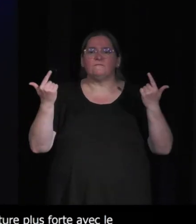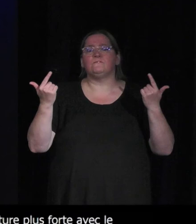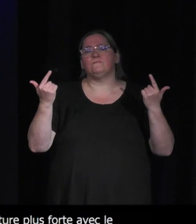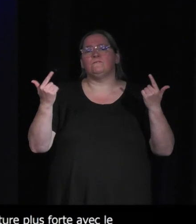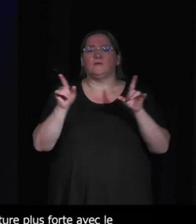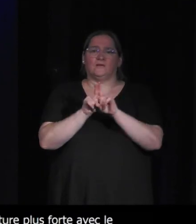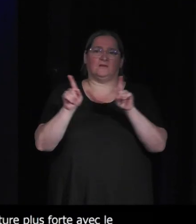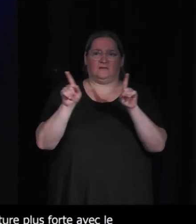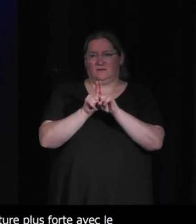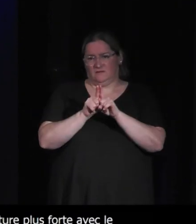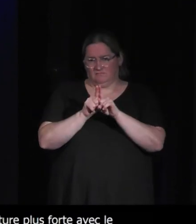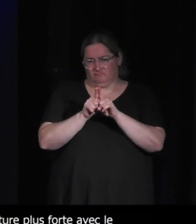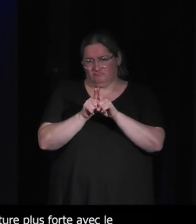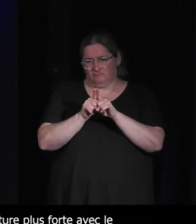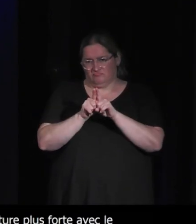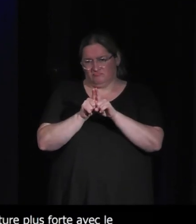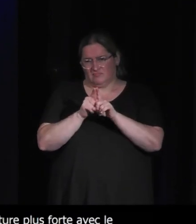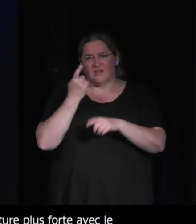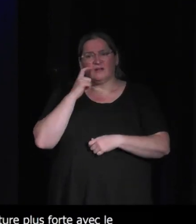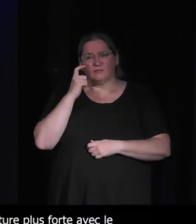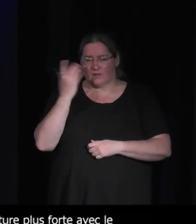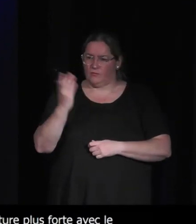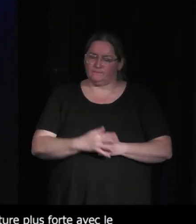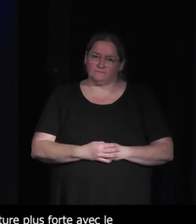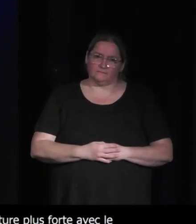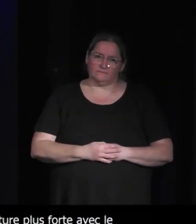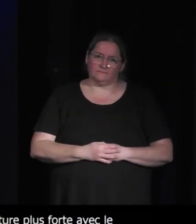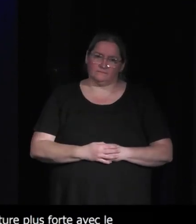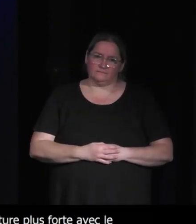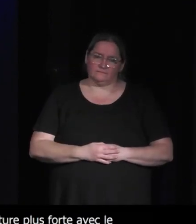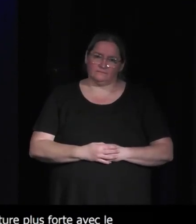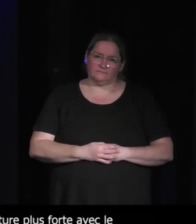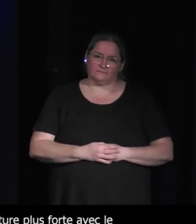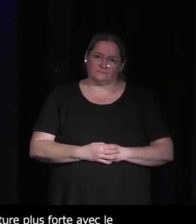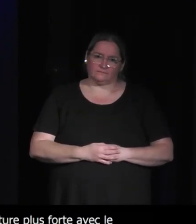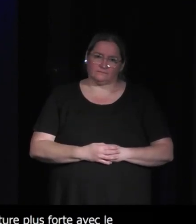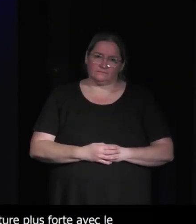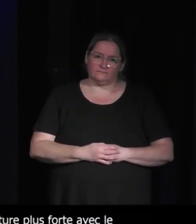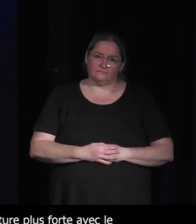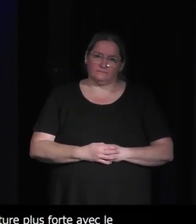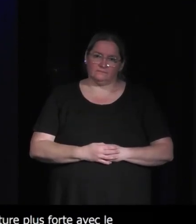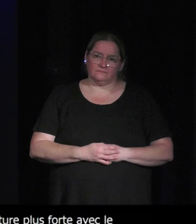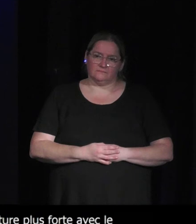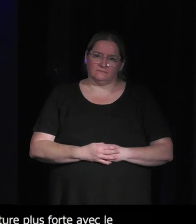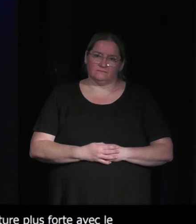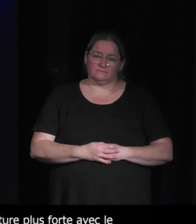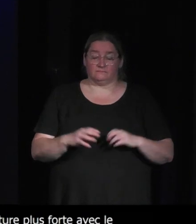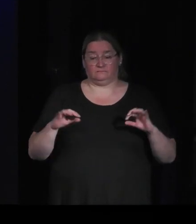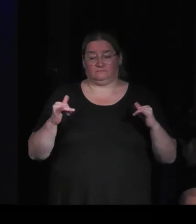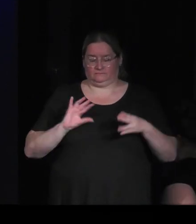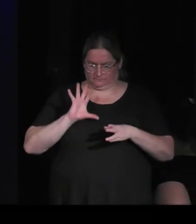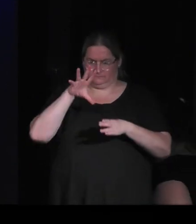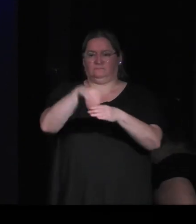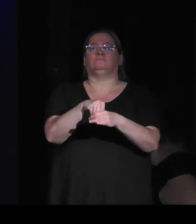Enco c'est qu'on a une définition de soi qui échappe aux logiques humaines notamment